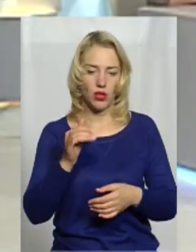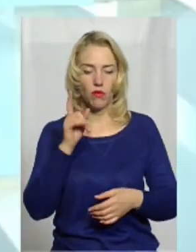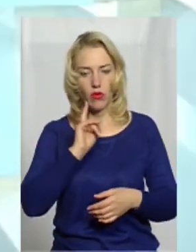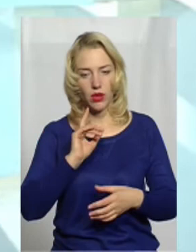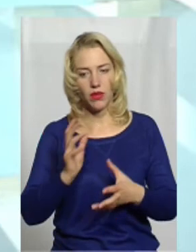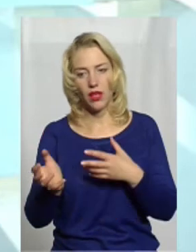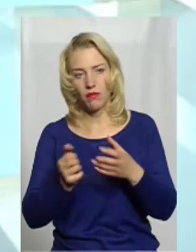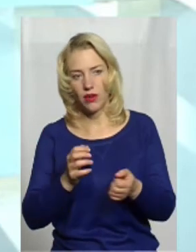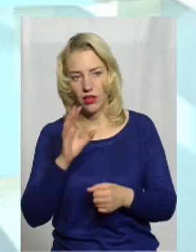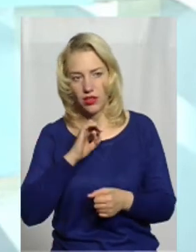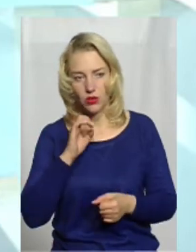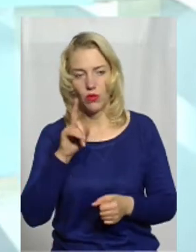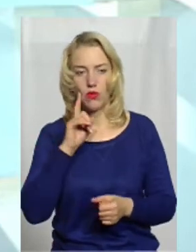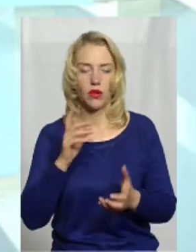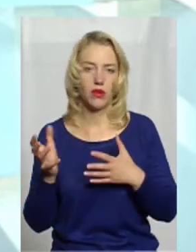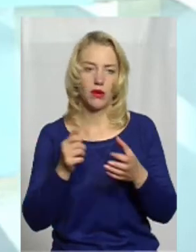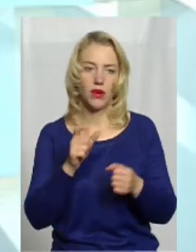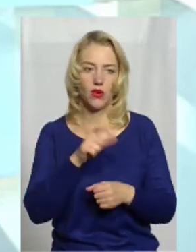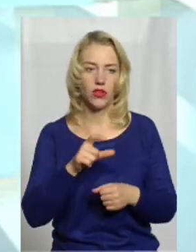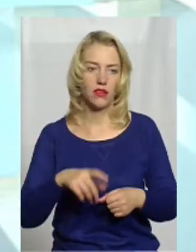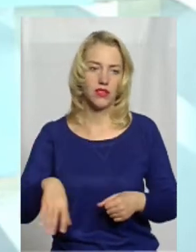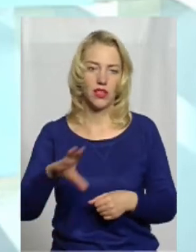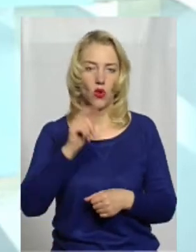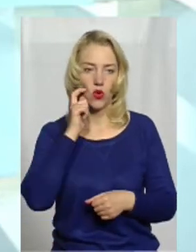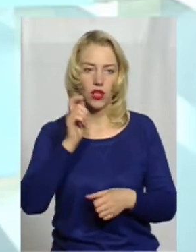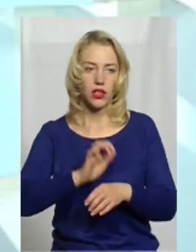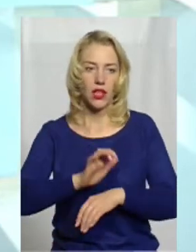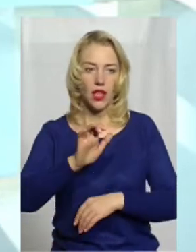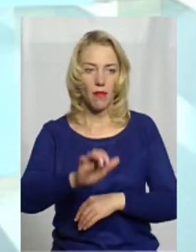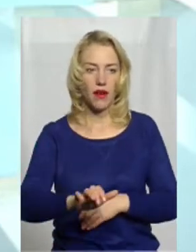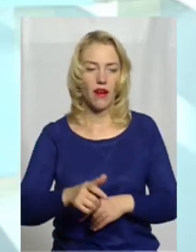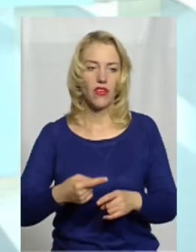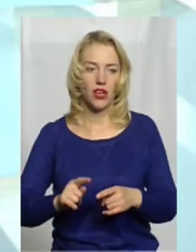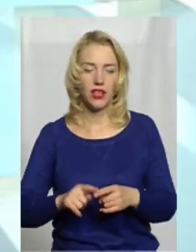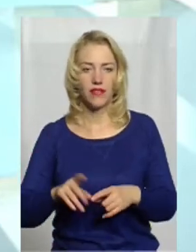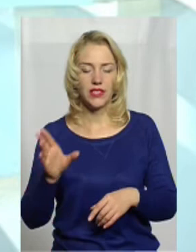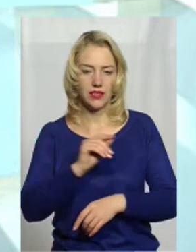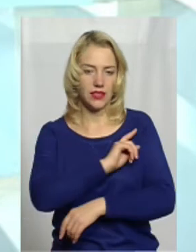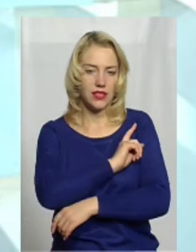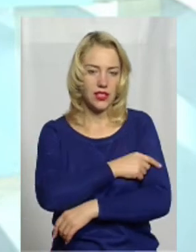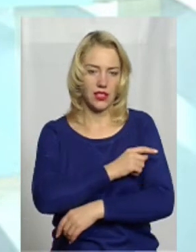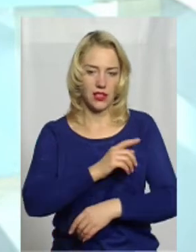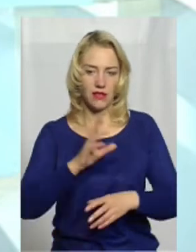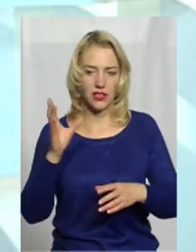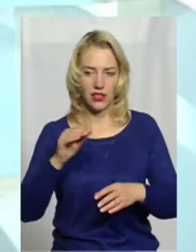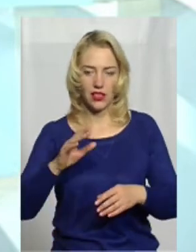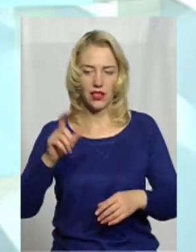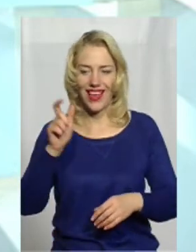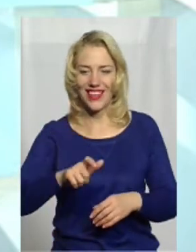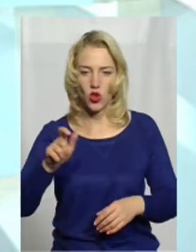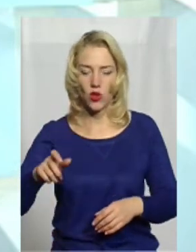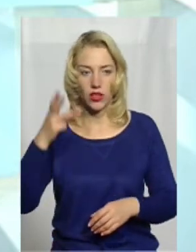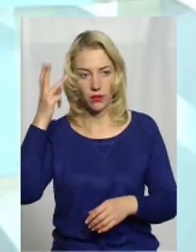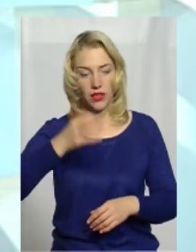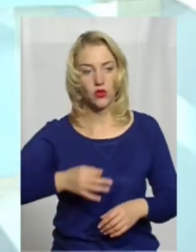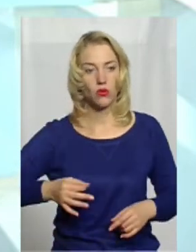собак, поки ми набрали туди людей, ми з усієї України направляли придані сили кінологів і так само кінологів Смельницької